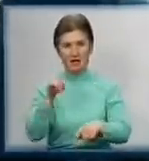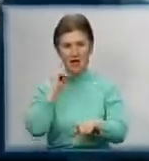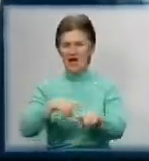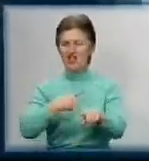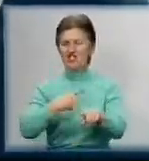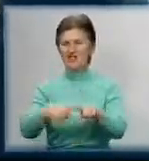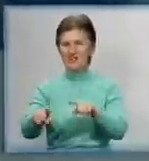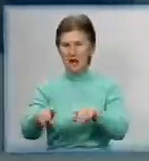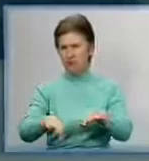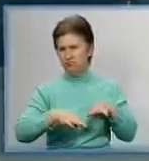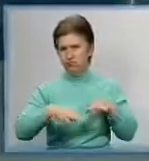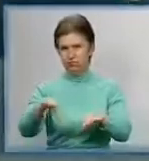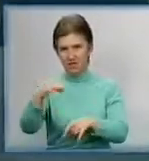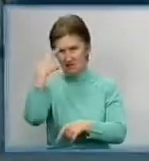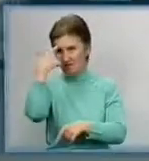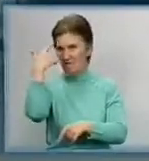що мчала на виклик.